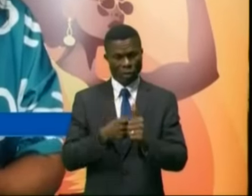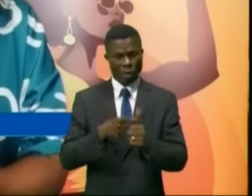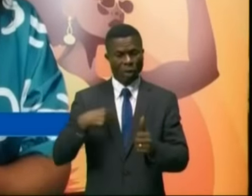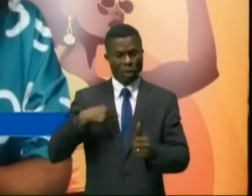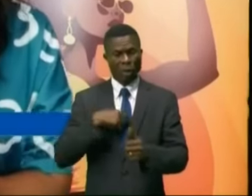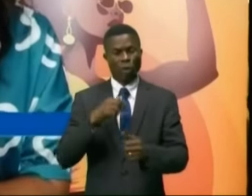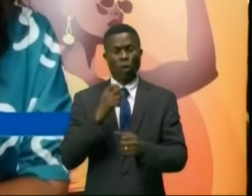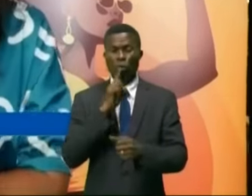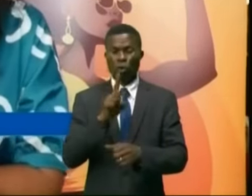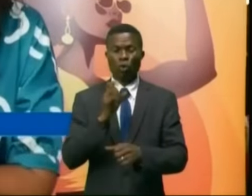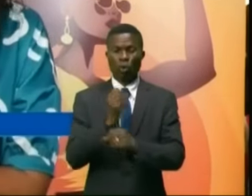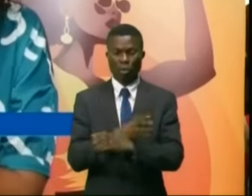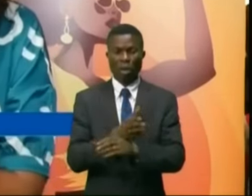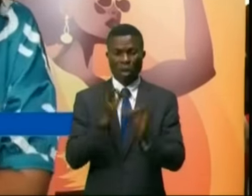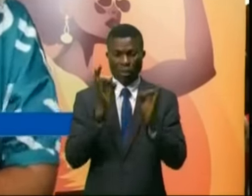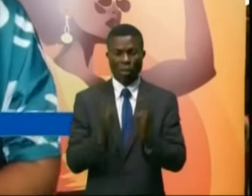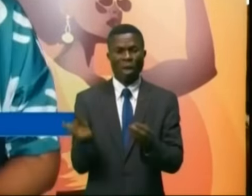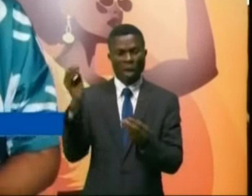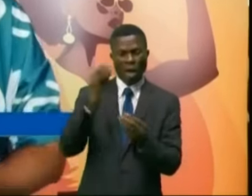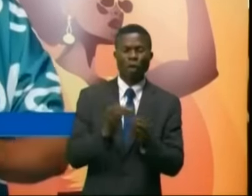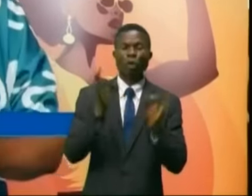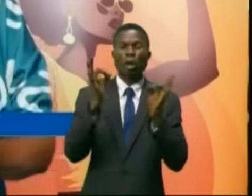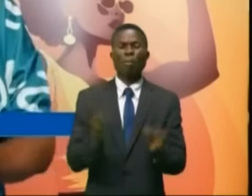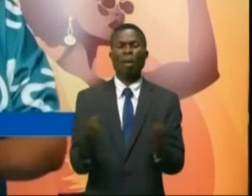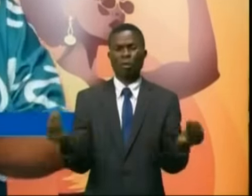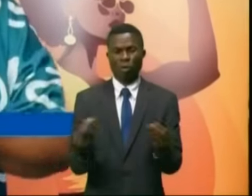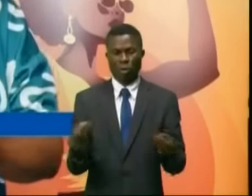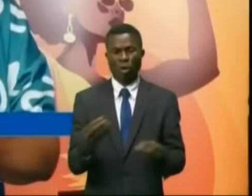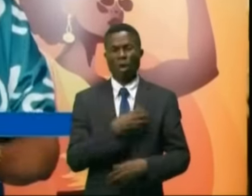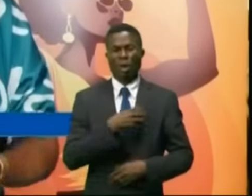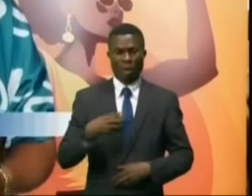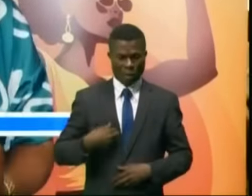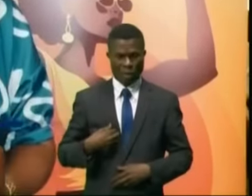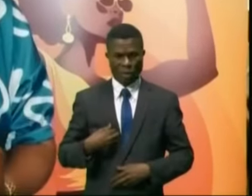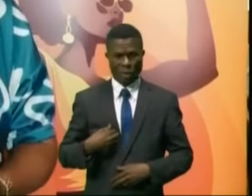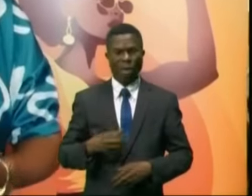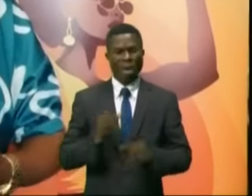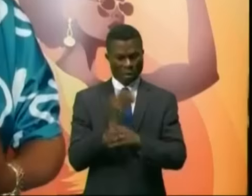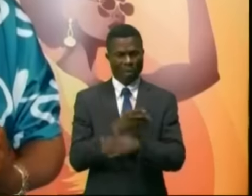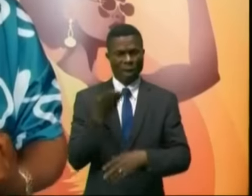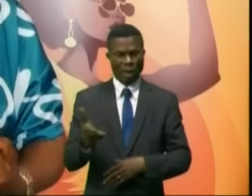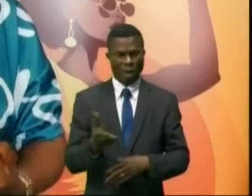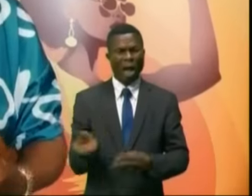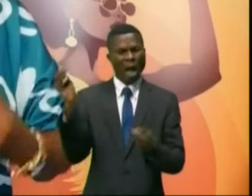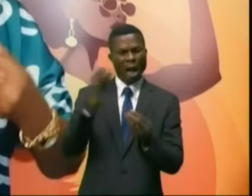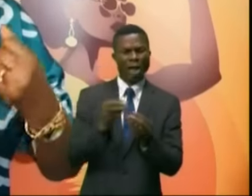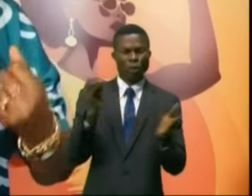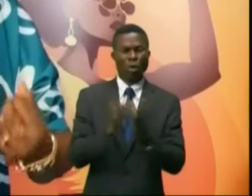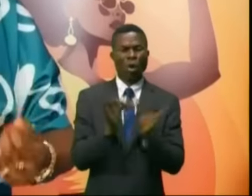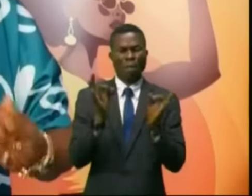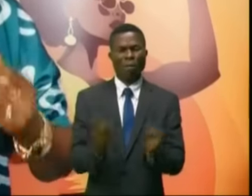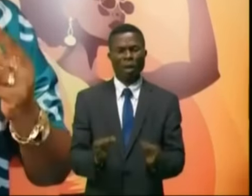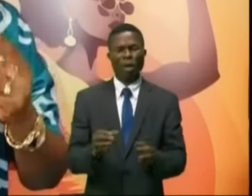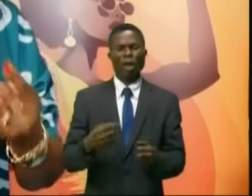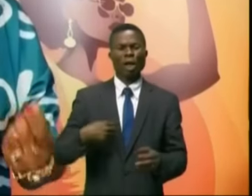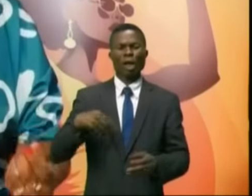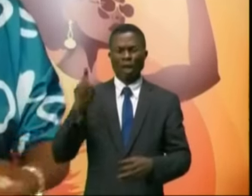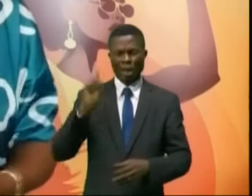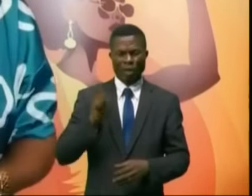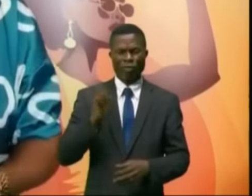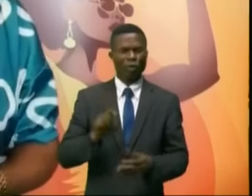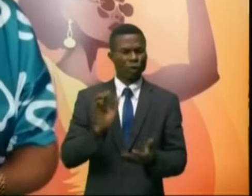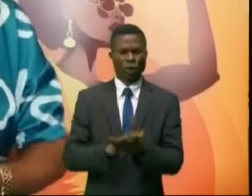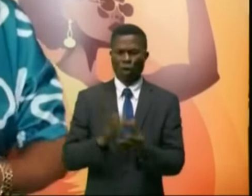prêtes, mais... Pourquoi on ajoute toujours le mais ? Puisque les femmes, nous avons toujours été prêtes. Pourquoi on ajoute mais ? Il faut, il faut, il faut voir.